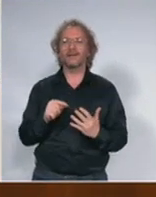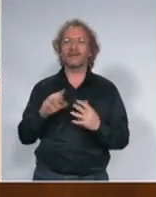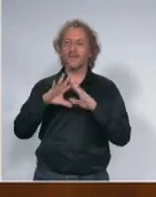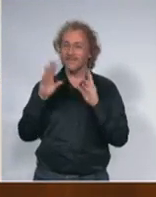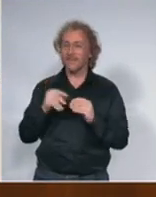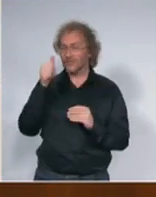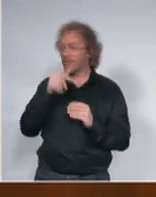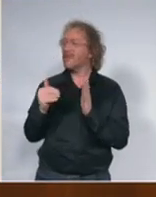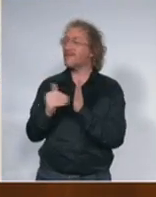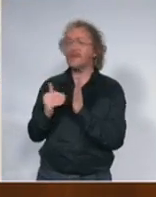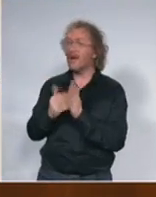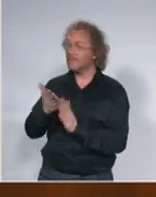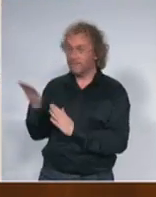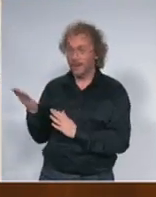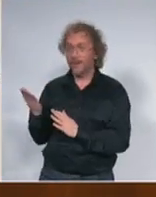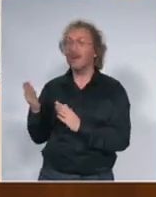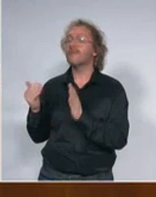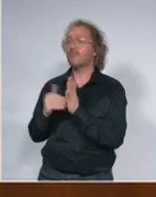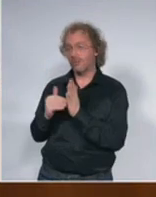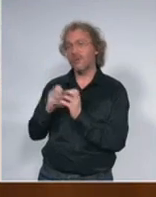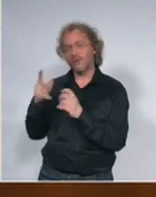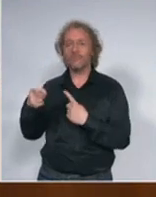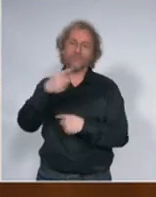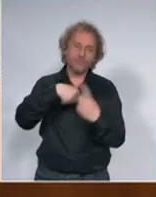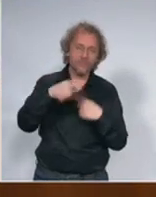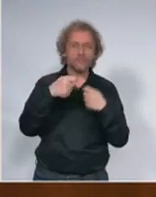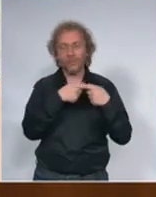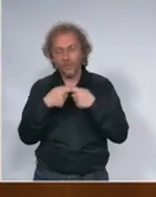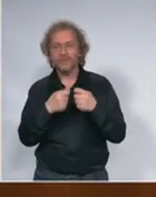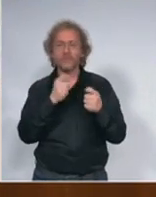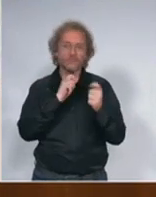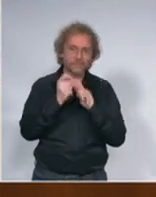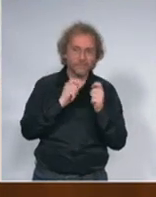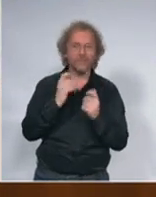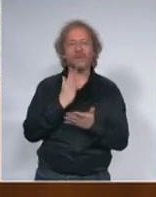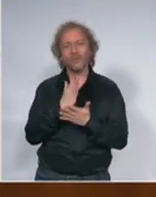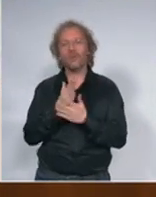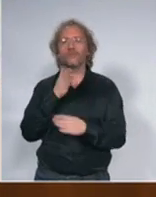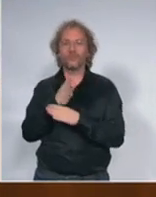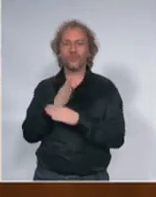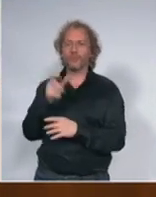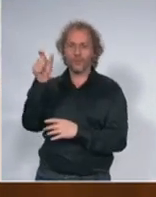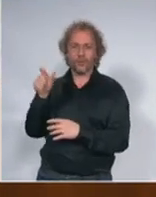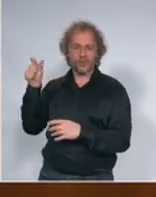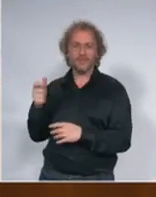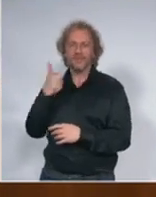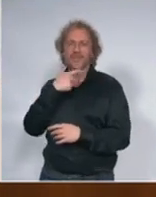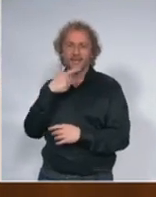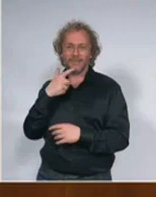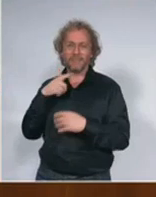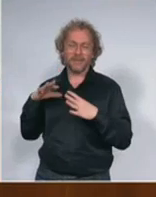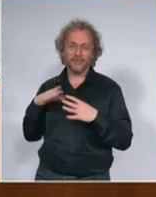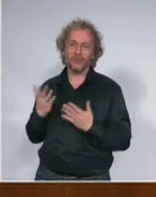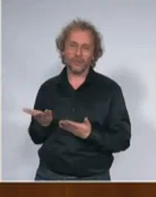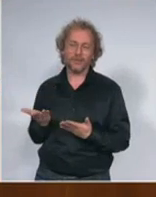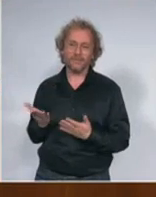mi ćemo organizovati da to bude dostupno našim penzionerima i starim sugrađenima dakle radit ćemo